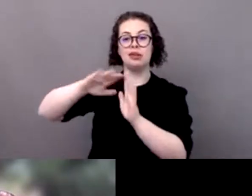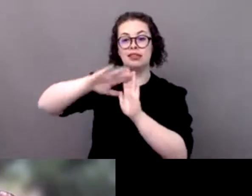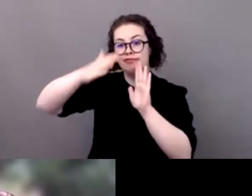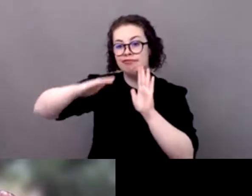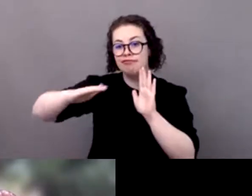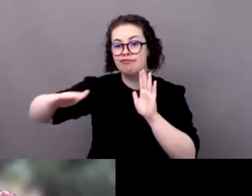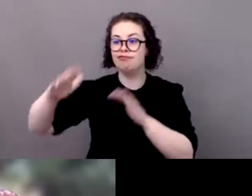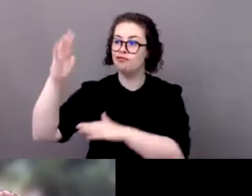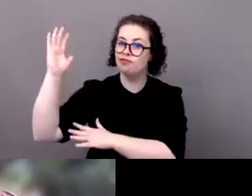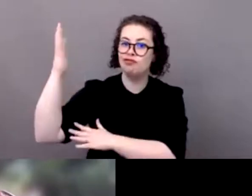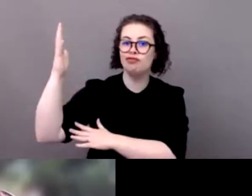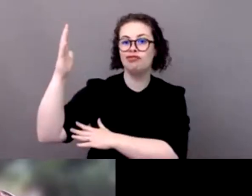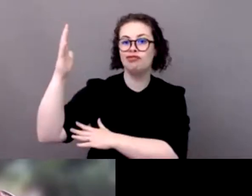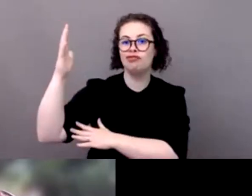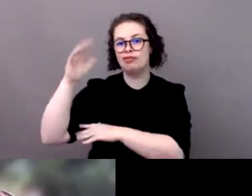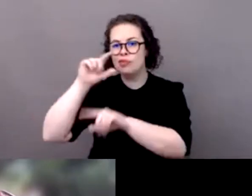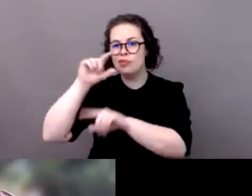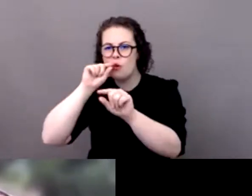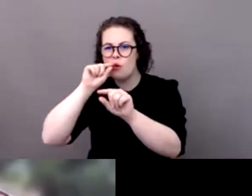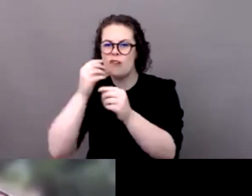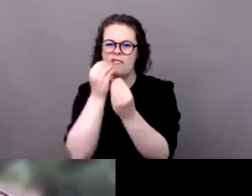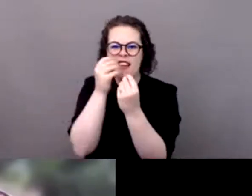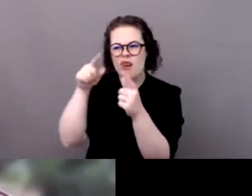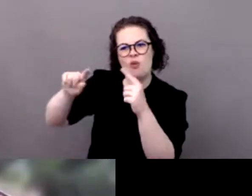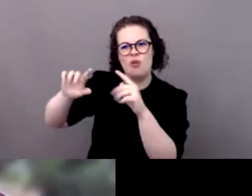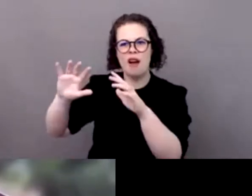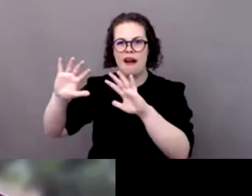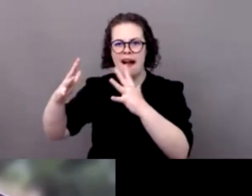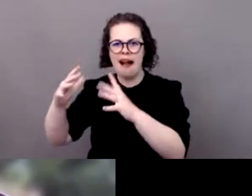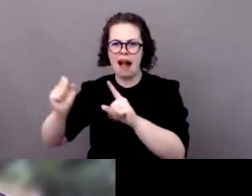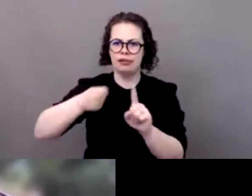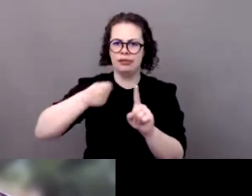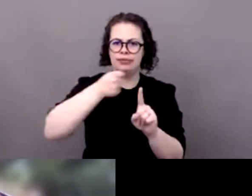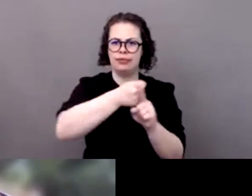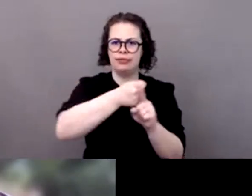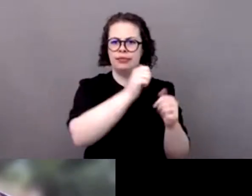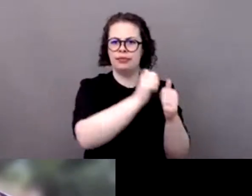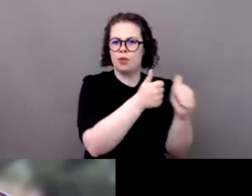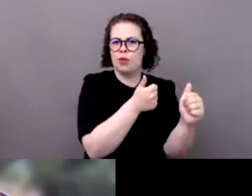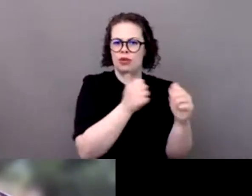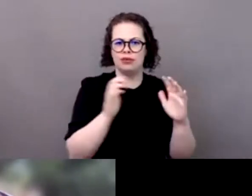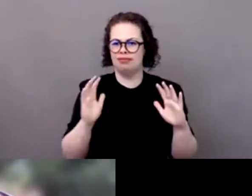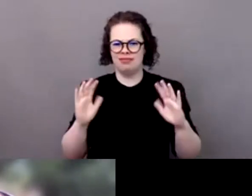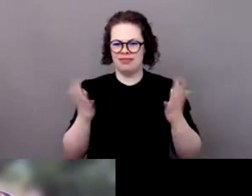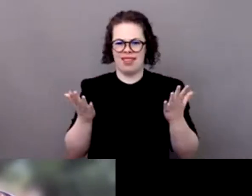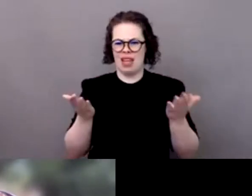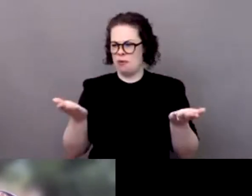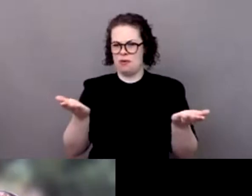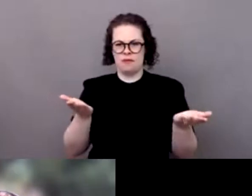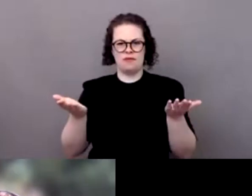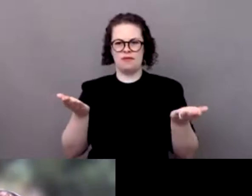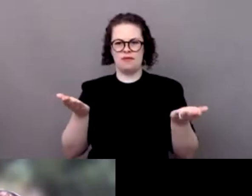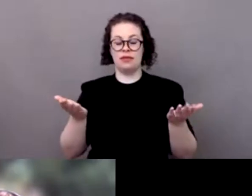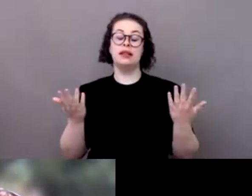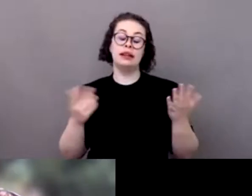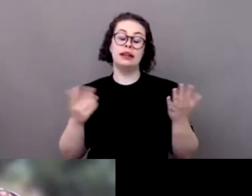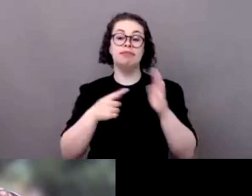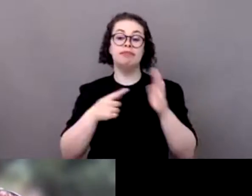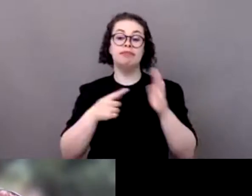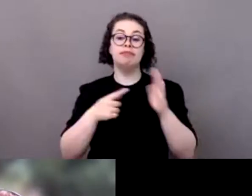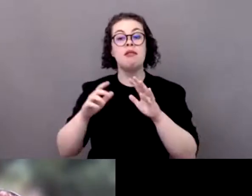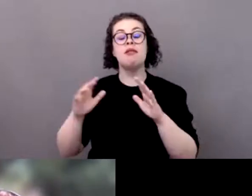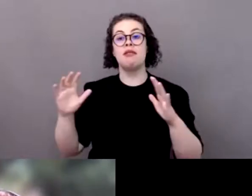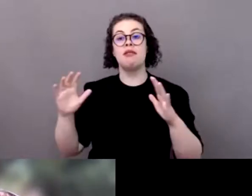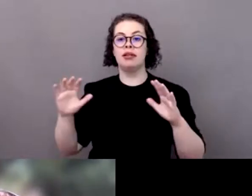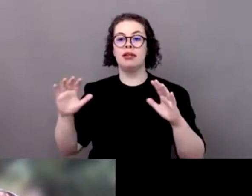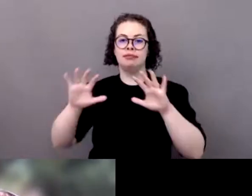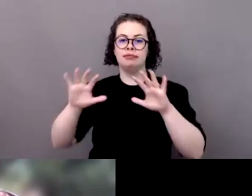par le manque d'enneigement et et et l'impact que ça peut avoir sur les sports de montagne et c'est